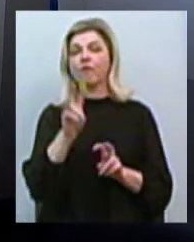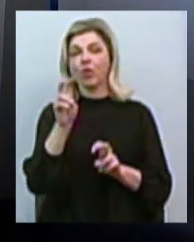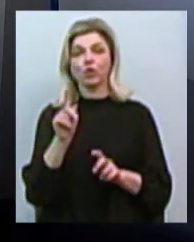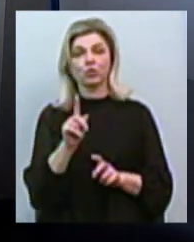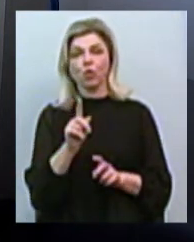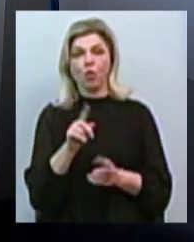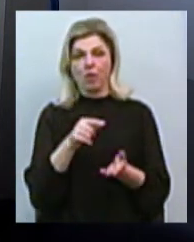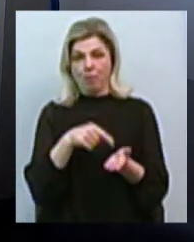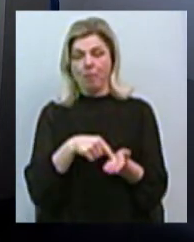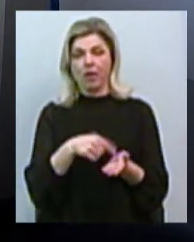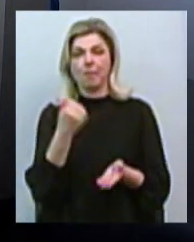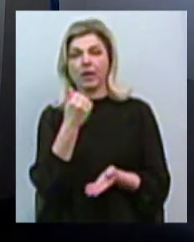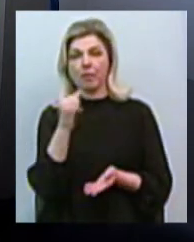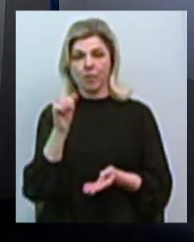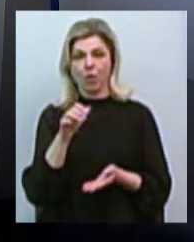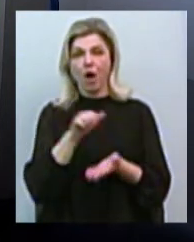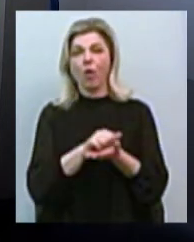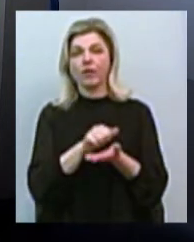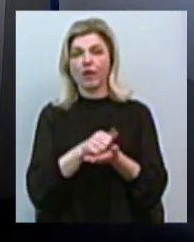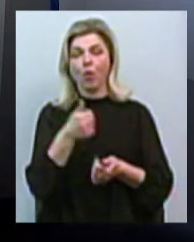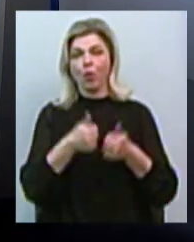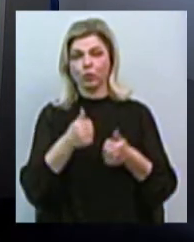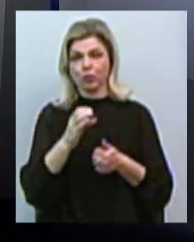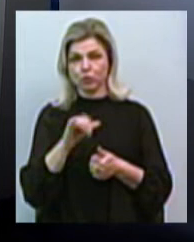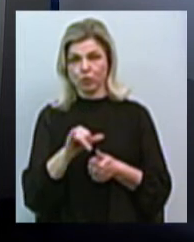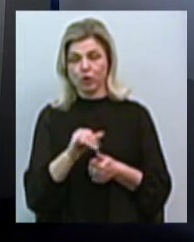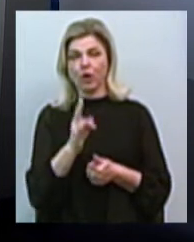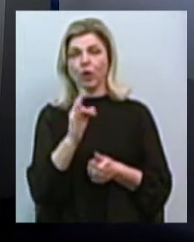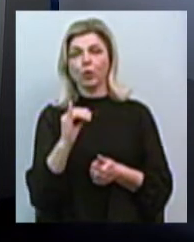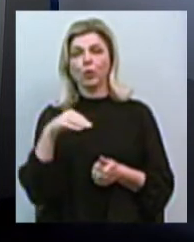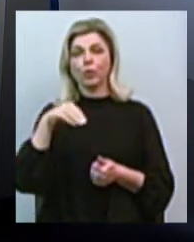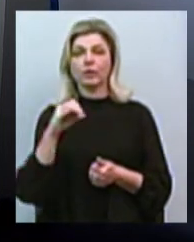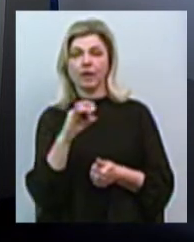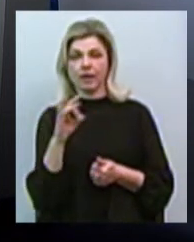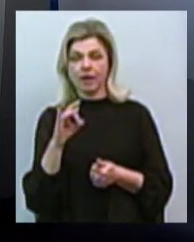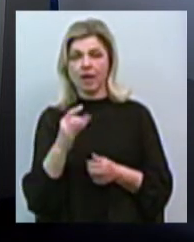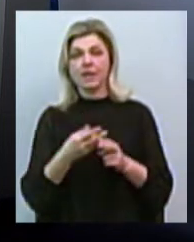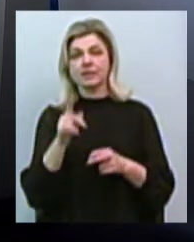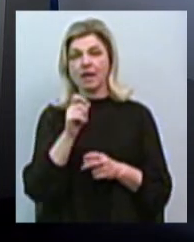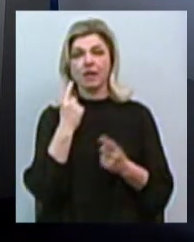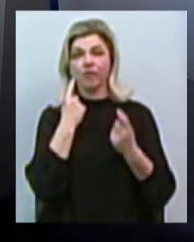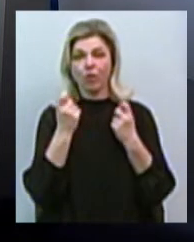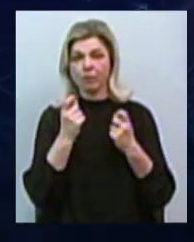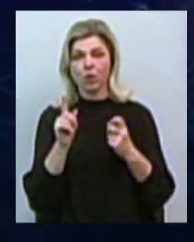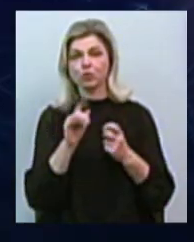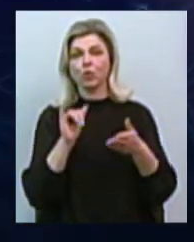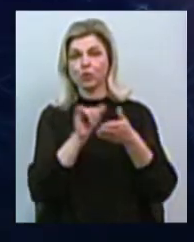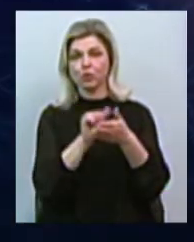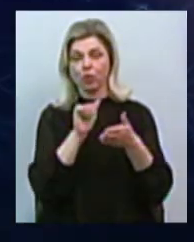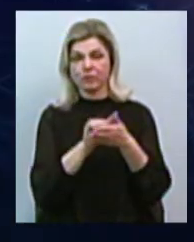переможцем концесійного конкурсу? Компанія Q-Terminals. За інформацією, що розміщена